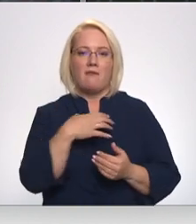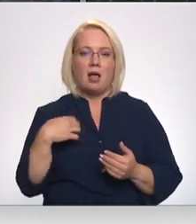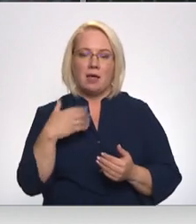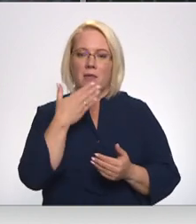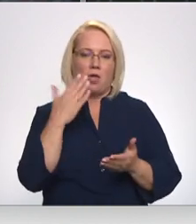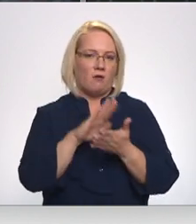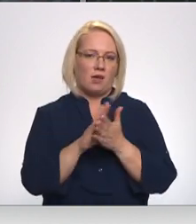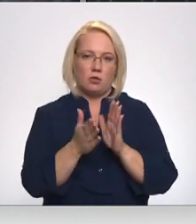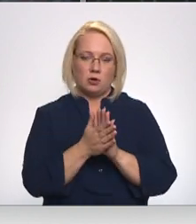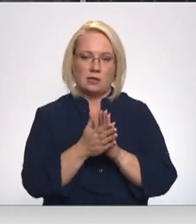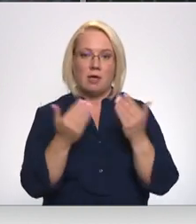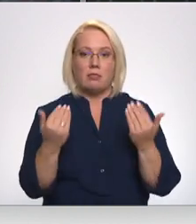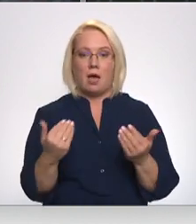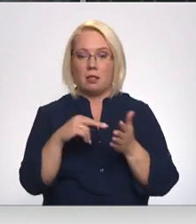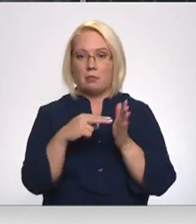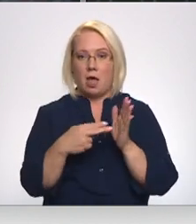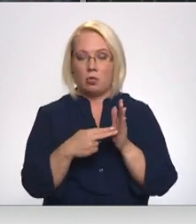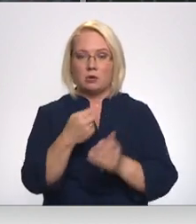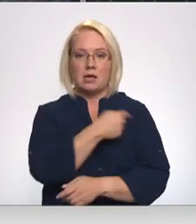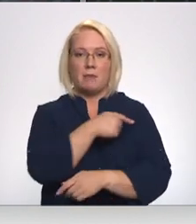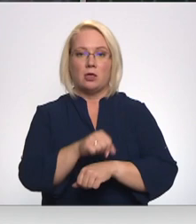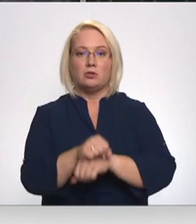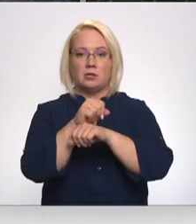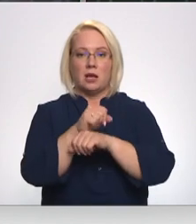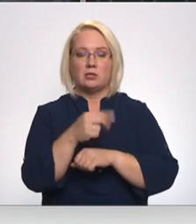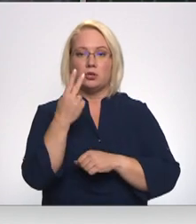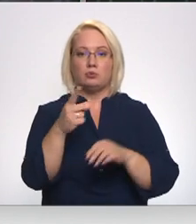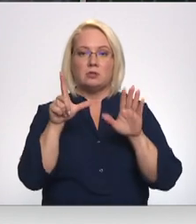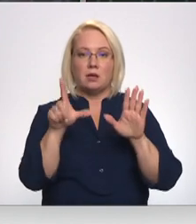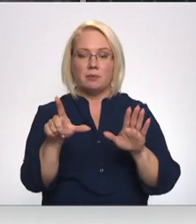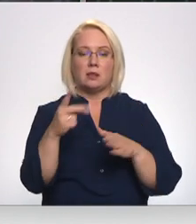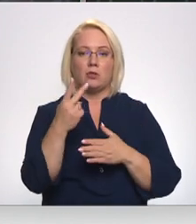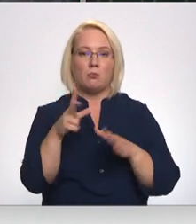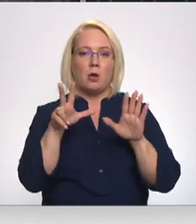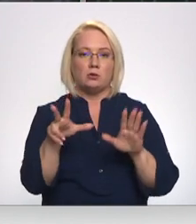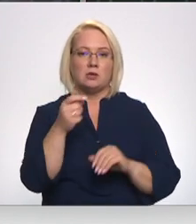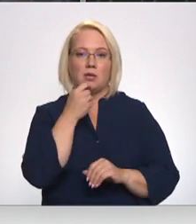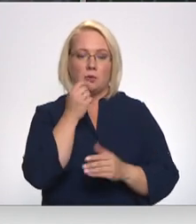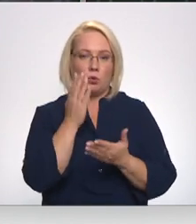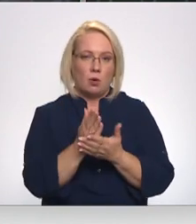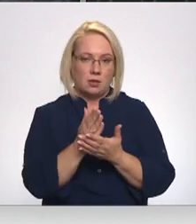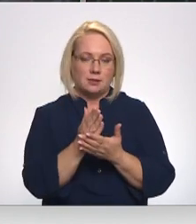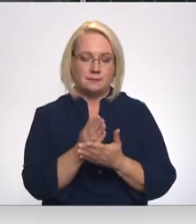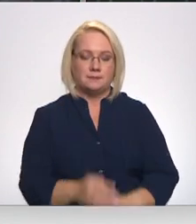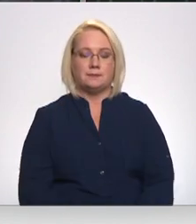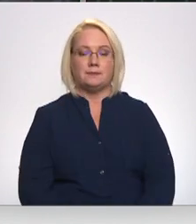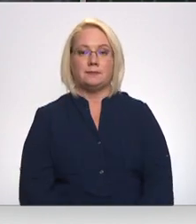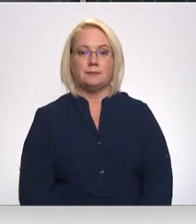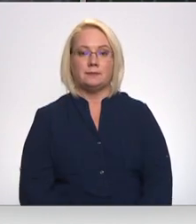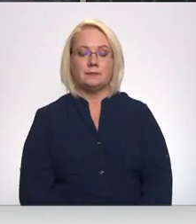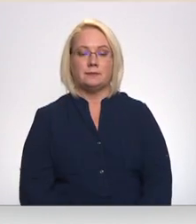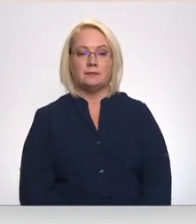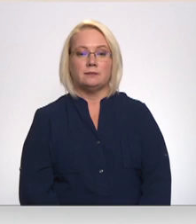vienojusies. Pašlaik plānots, ka mediča streiks 27. un 28. septembrī notiks. Turpina Dāvids Freidenfelds.